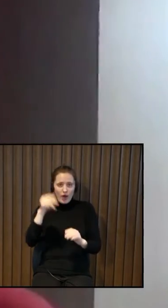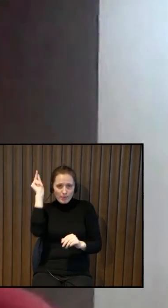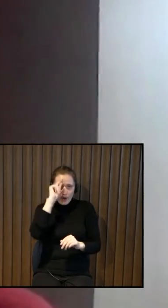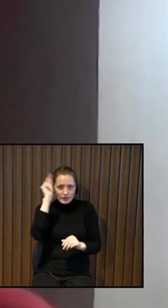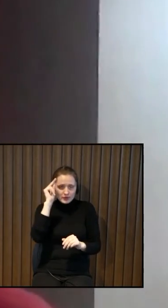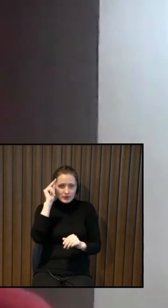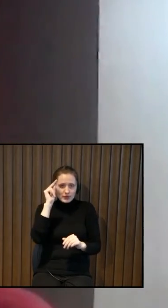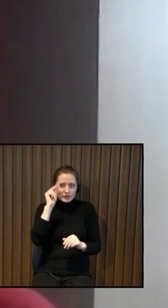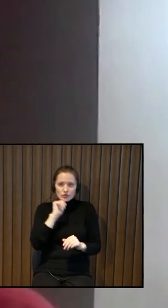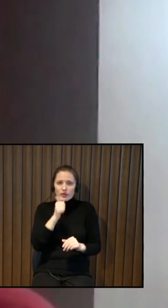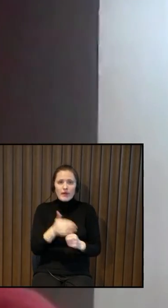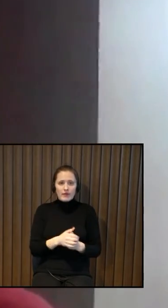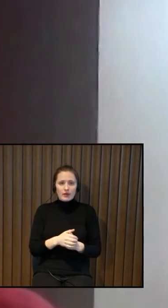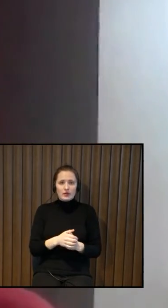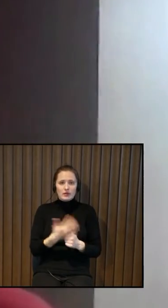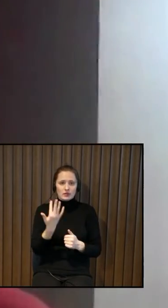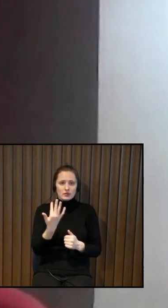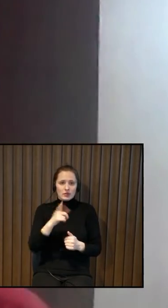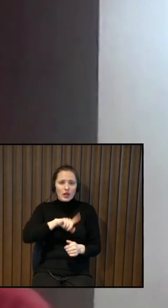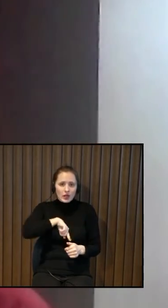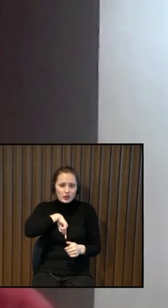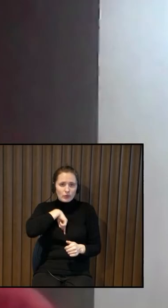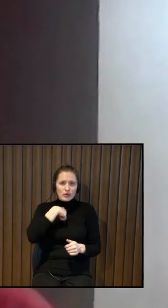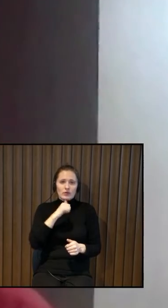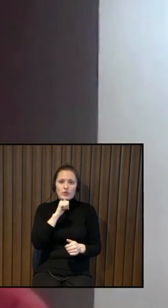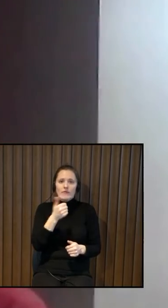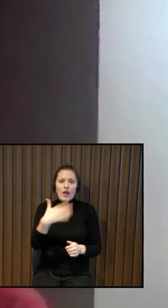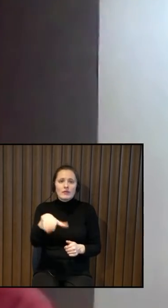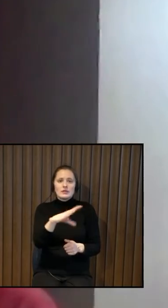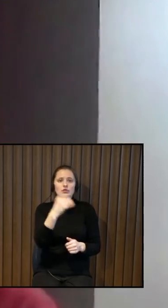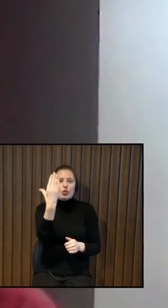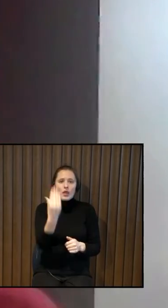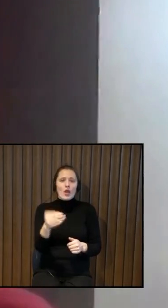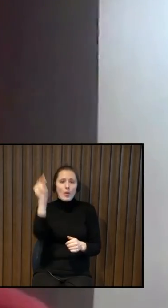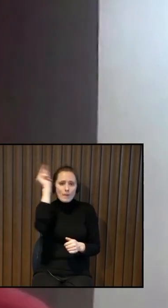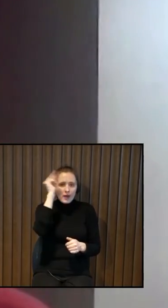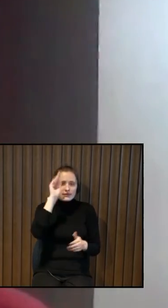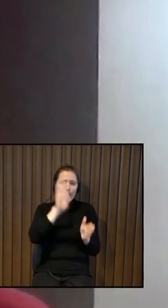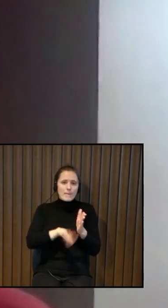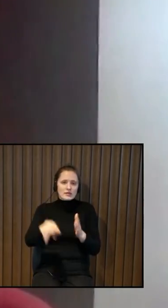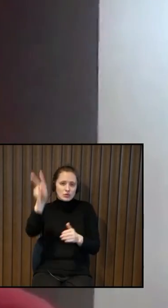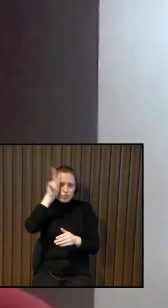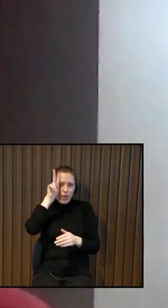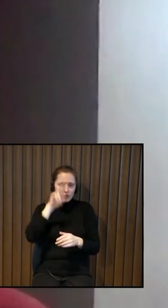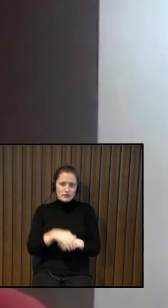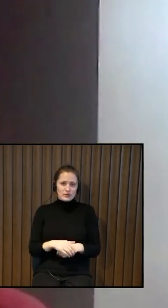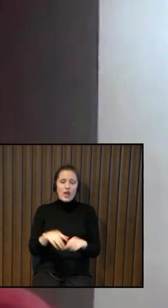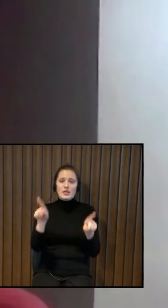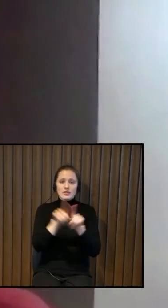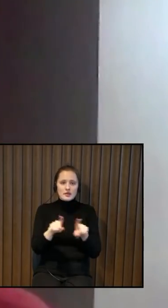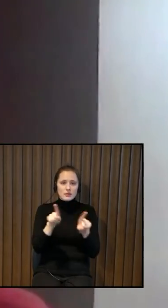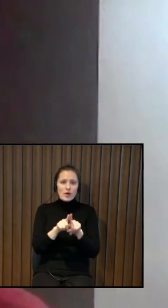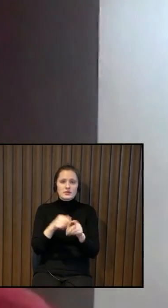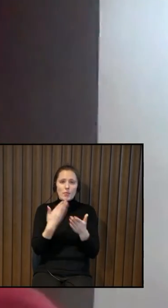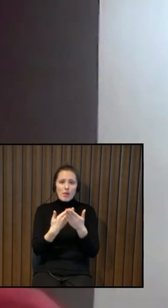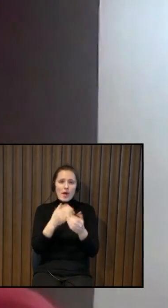vai droši vien, ka nevar. Cik tu ilgi vari, tu nevari visu dienu pavadīt bez pieejamām labierīcībām. Tas pats, ja